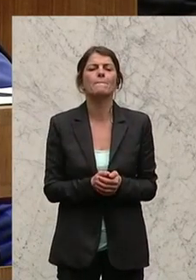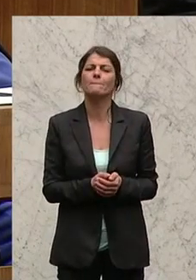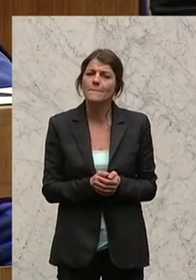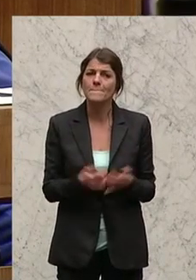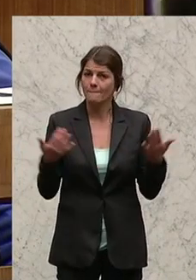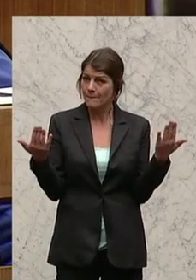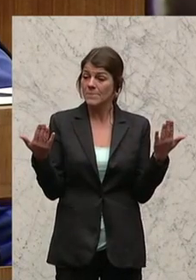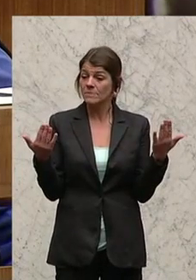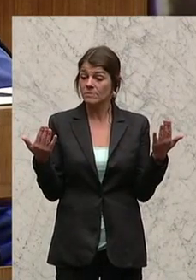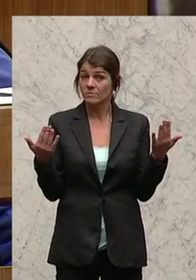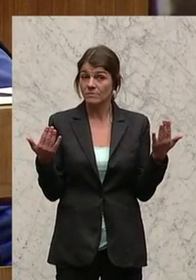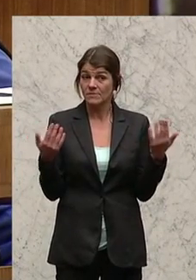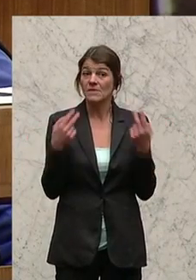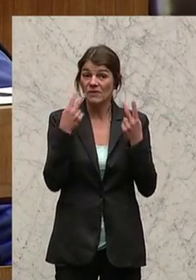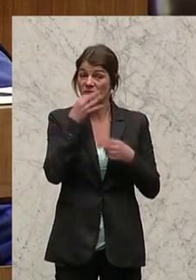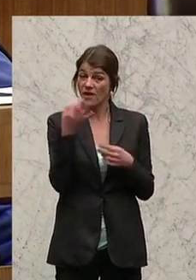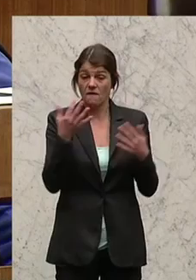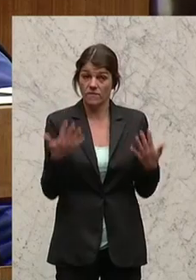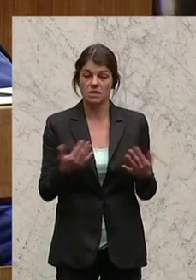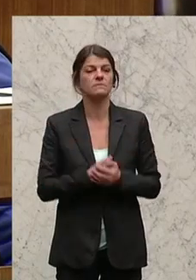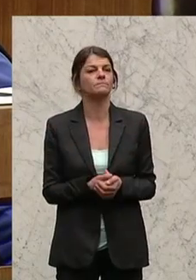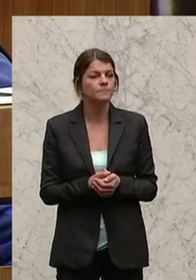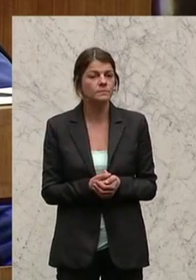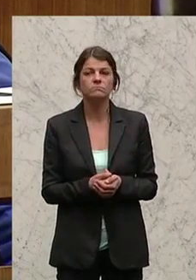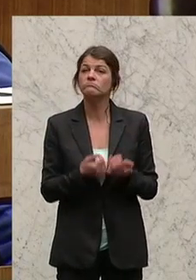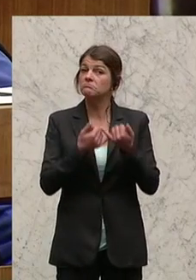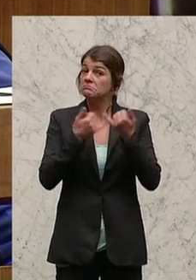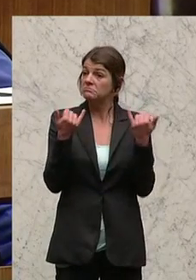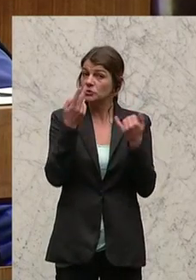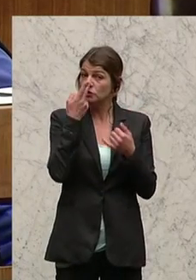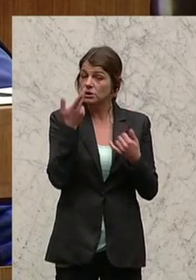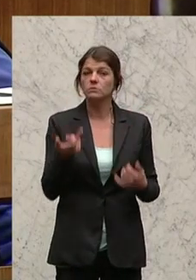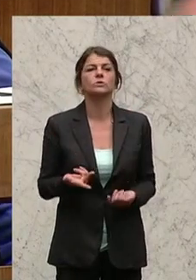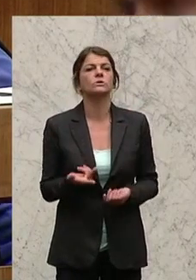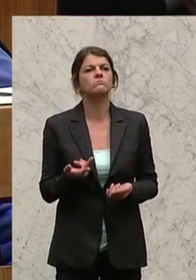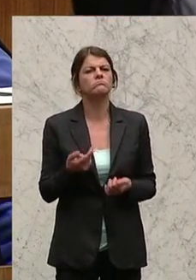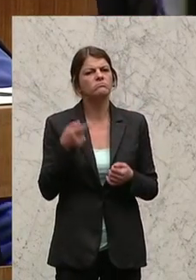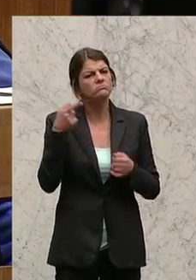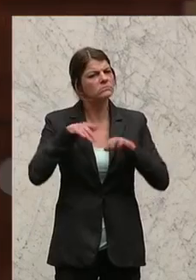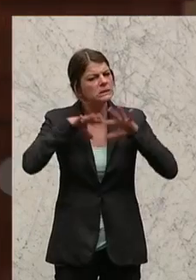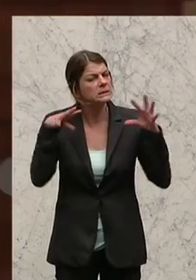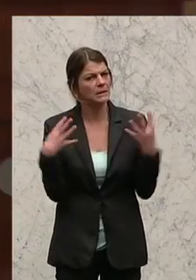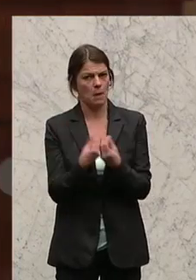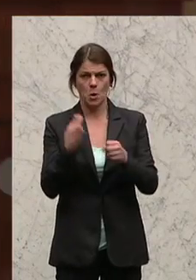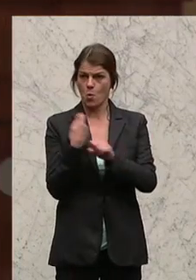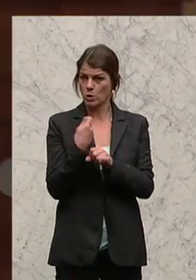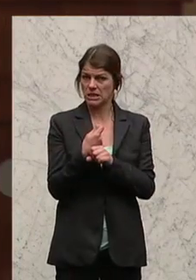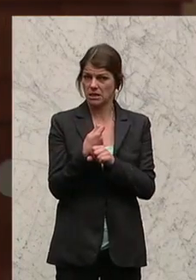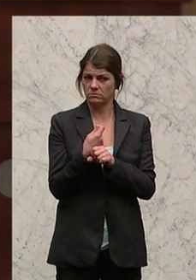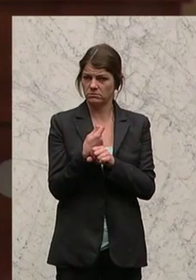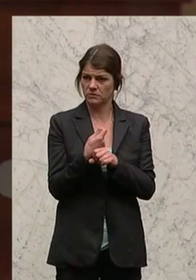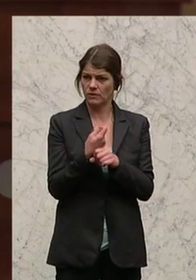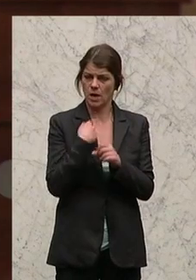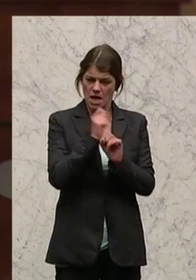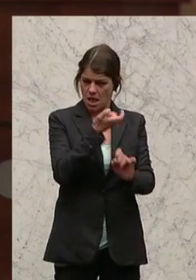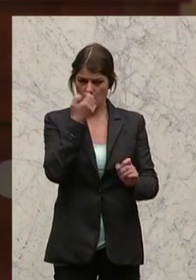Die Frage, die sich daraus ergibt, ist auch die Frage, wie setzen sich denn eigentlich diese Gesamtkosten, die wir für die Herausrechnung